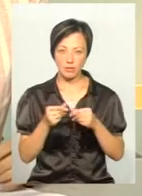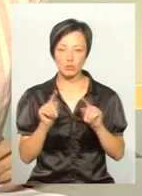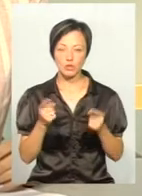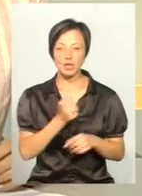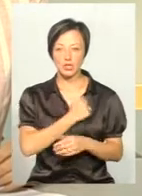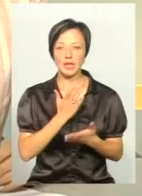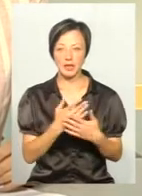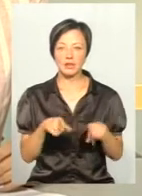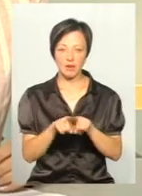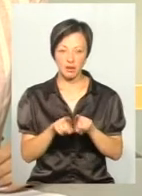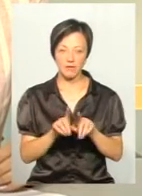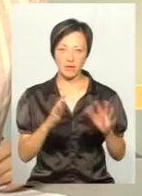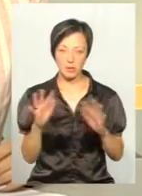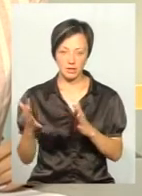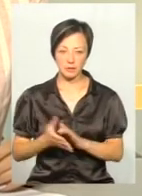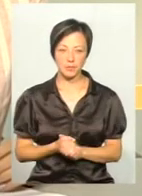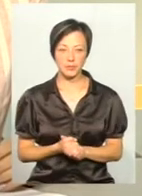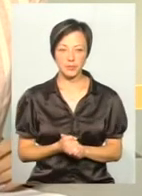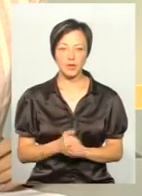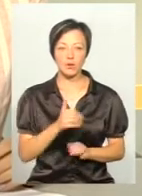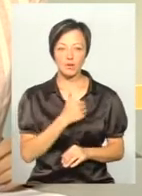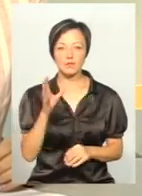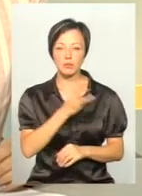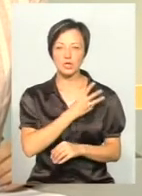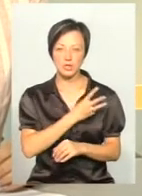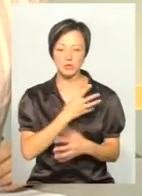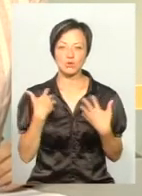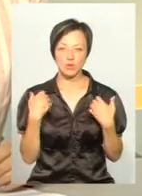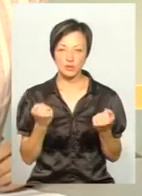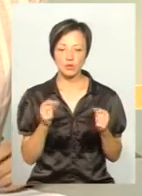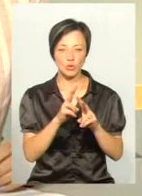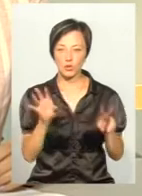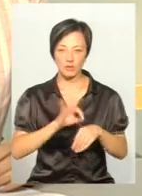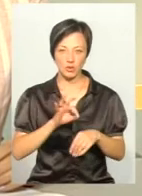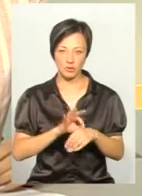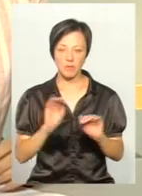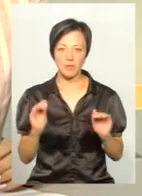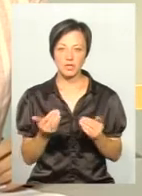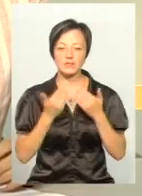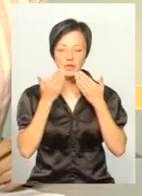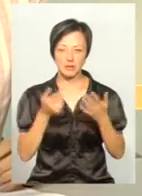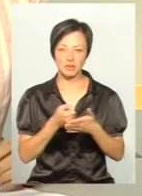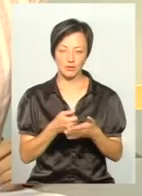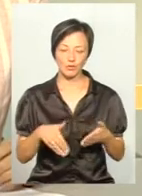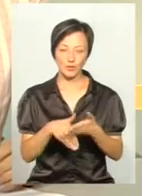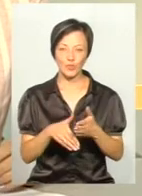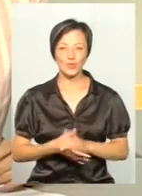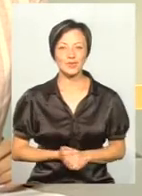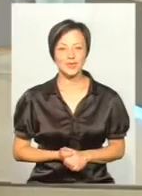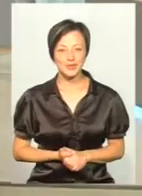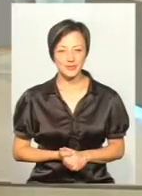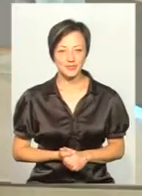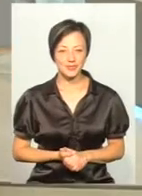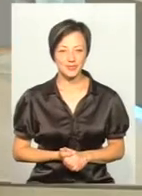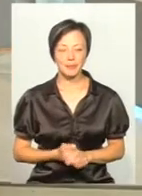що, на жаль, є такі теж випадки. І хочеться всім побажати здоров'я, щоб ніхто не хворів, щоб менше зверталися за таким видом